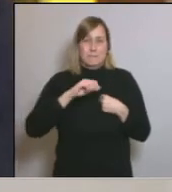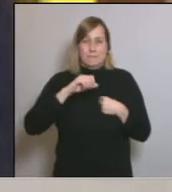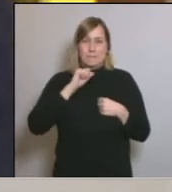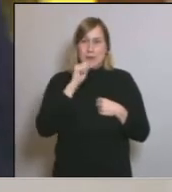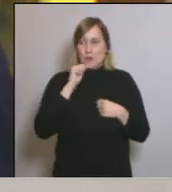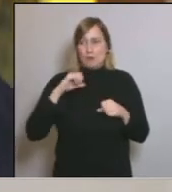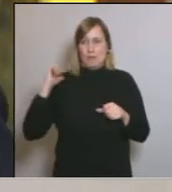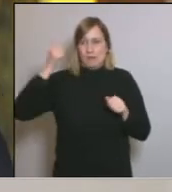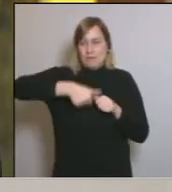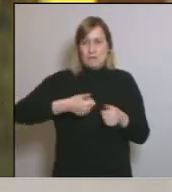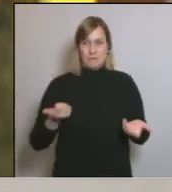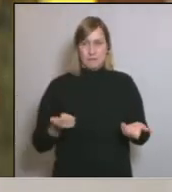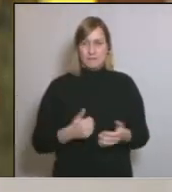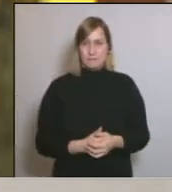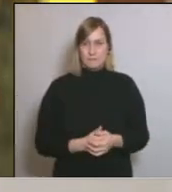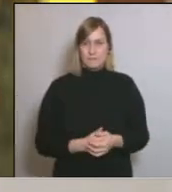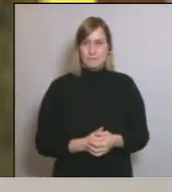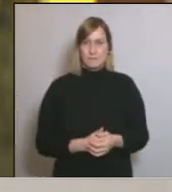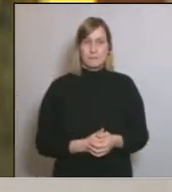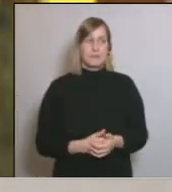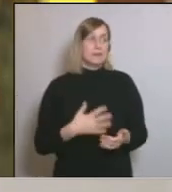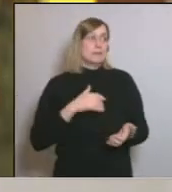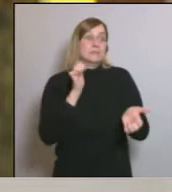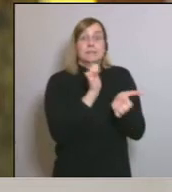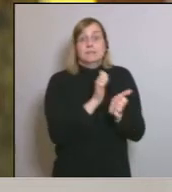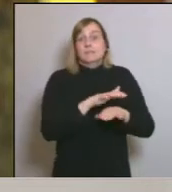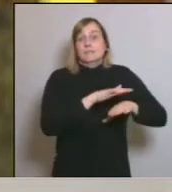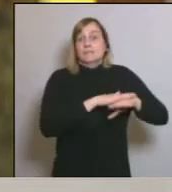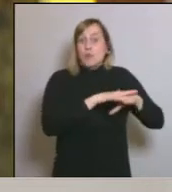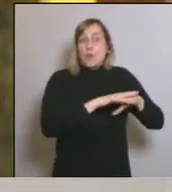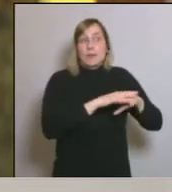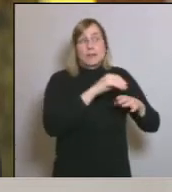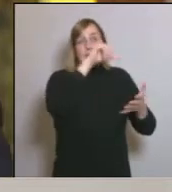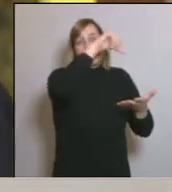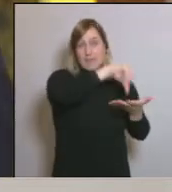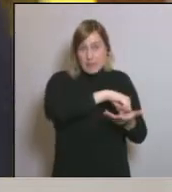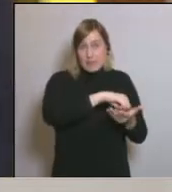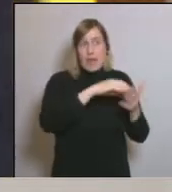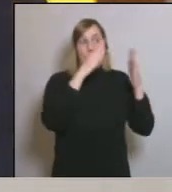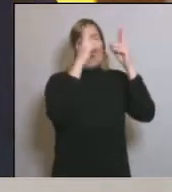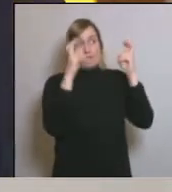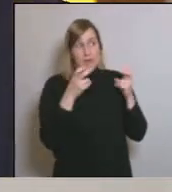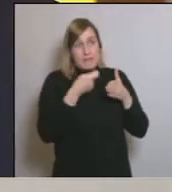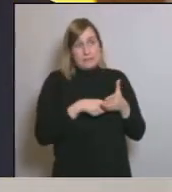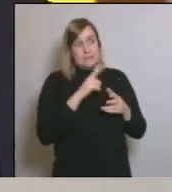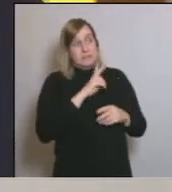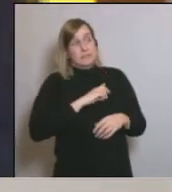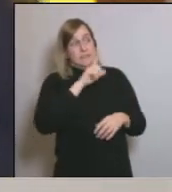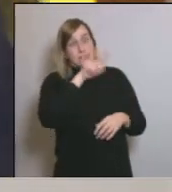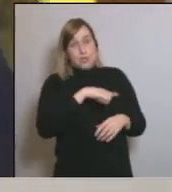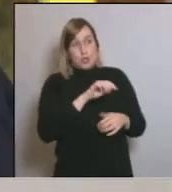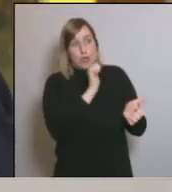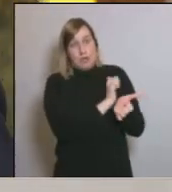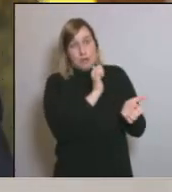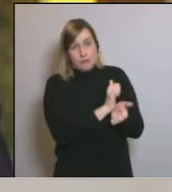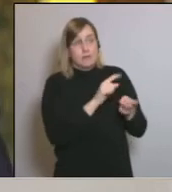i mentre esperem la decisió del govern central d'aquest confinament total i per protegir